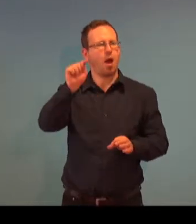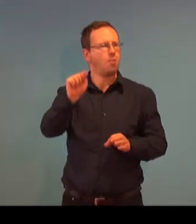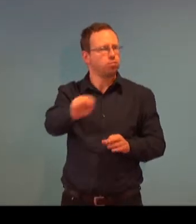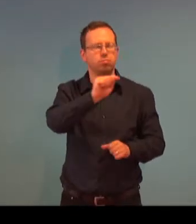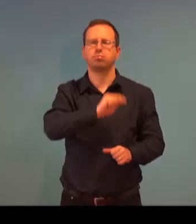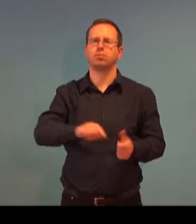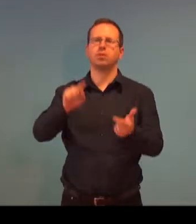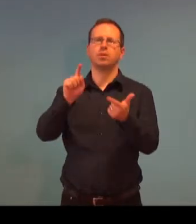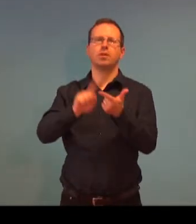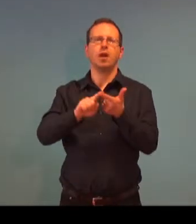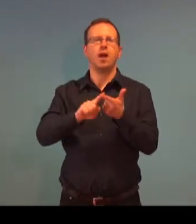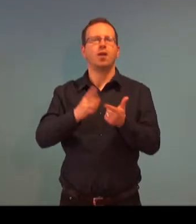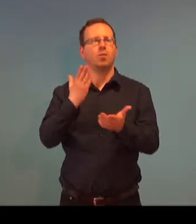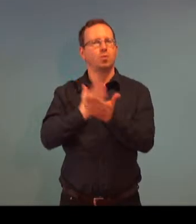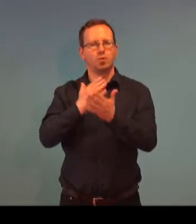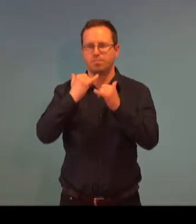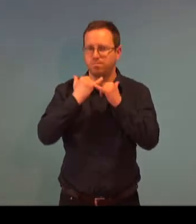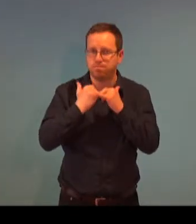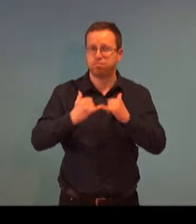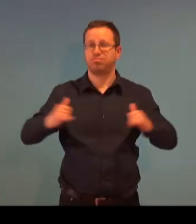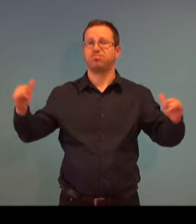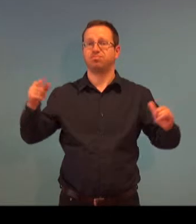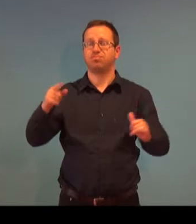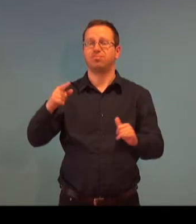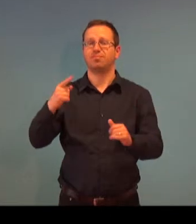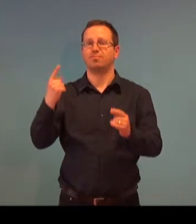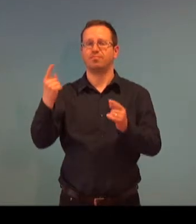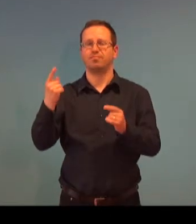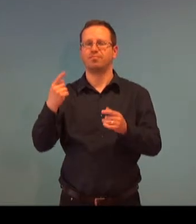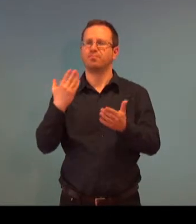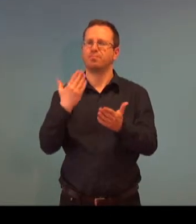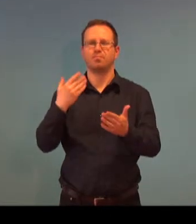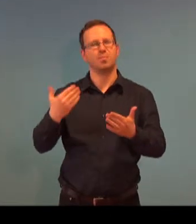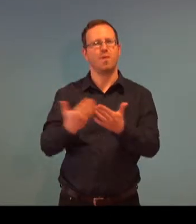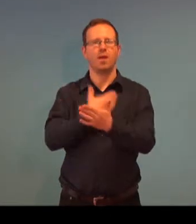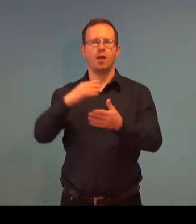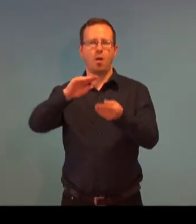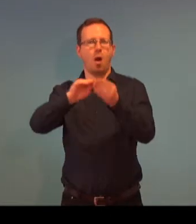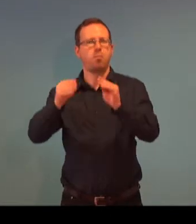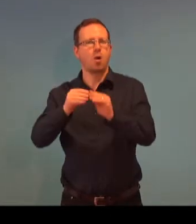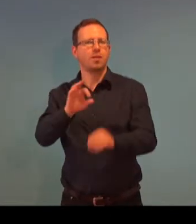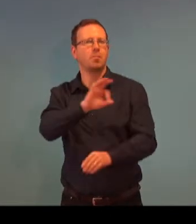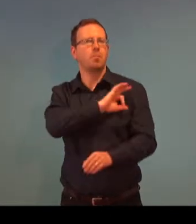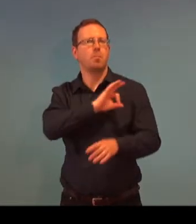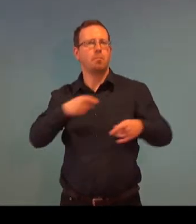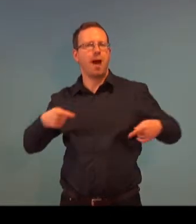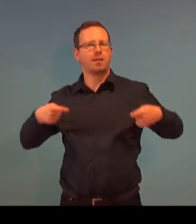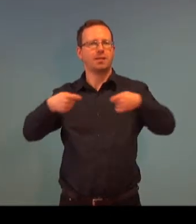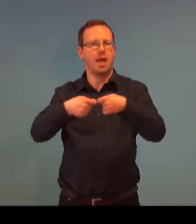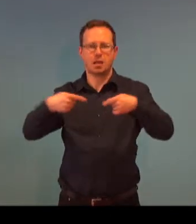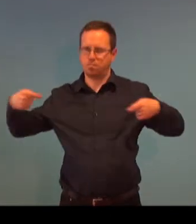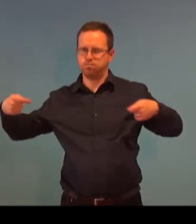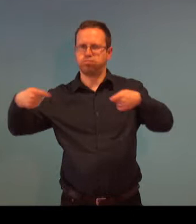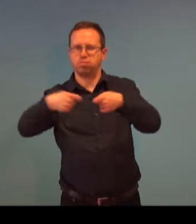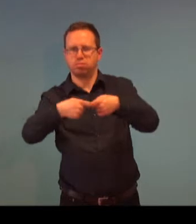pracovních míst na kvalifikovanějších pozicích, a kdy ten rozjezd znamená potom i